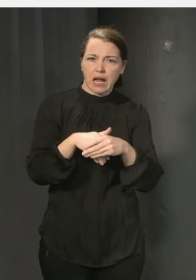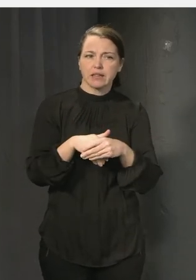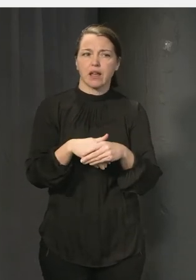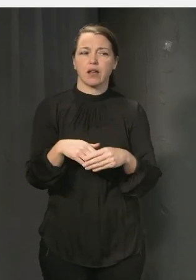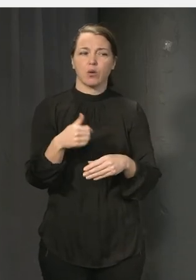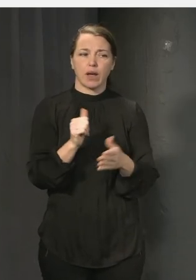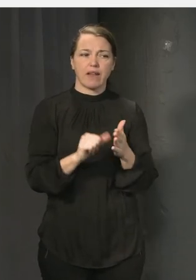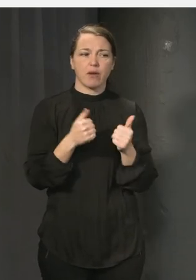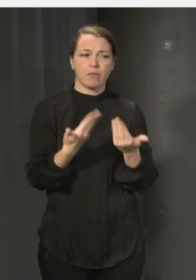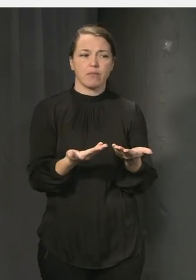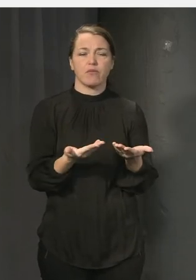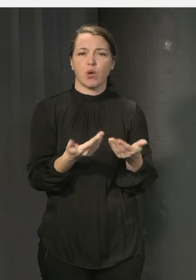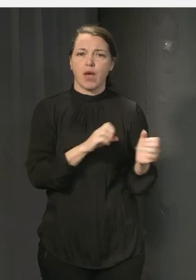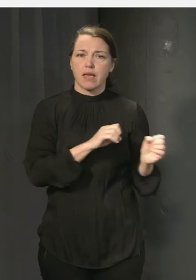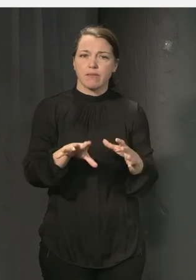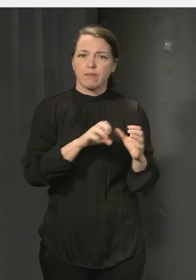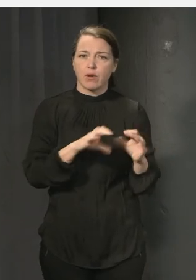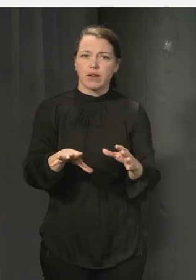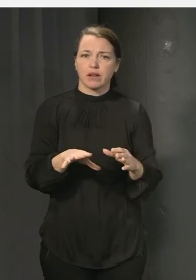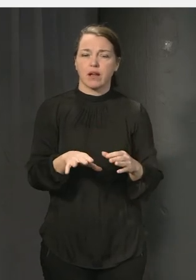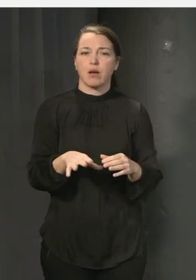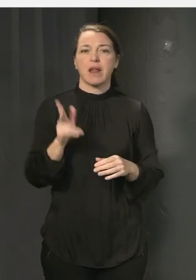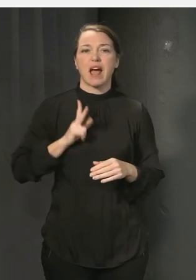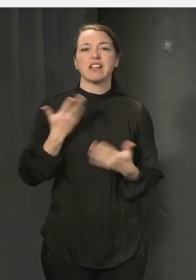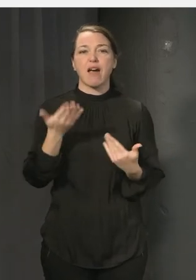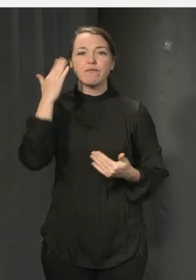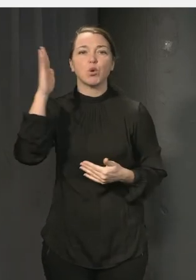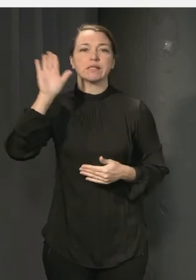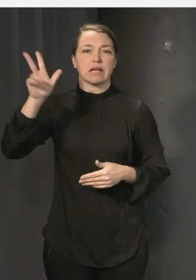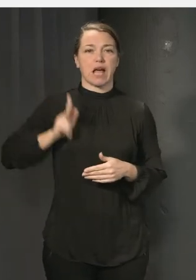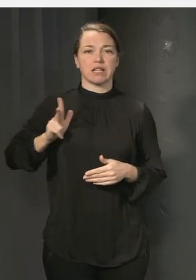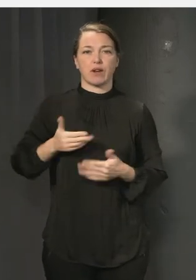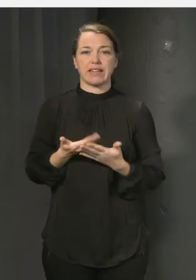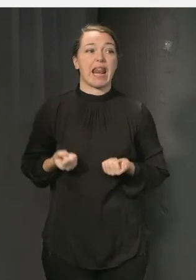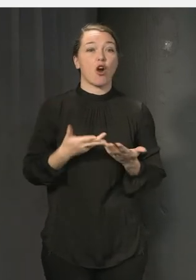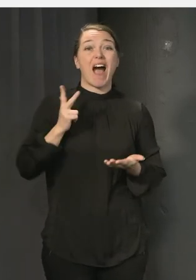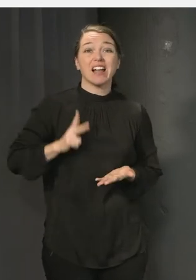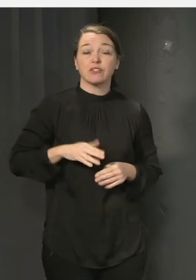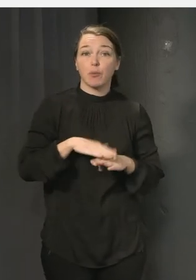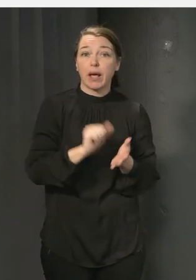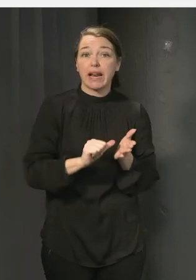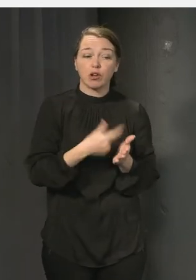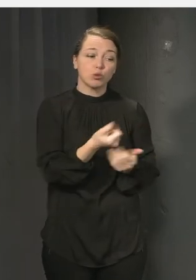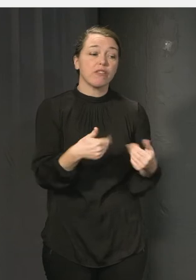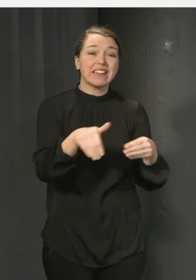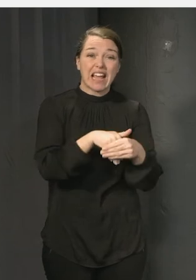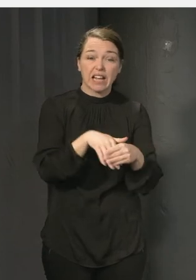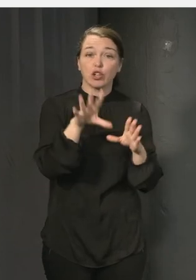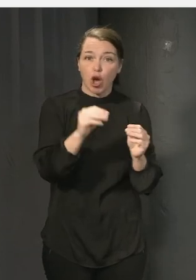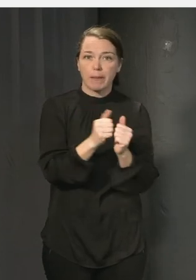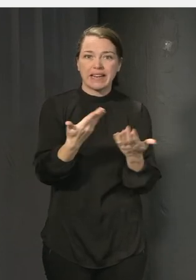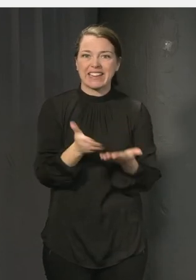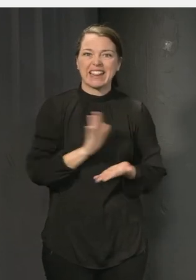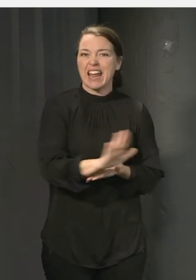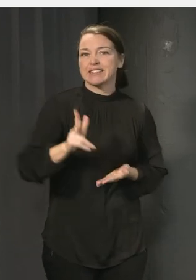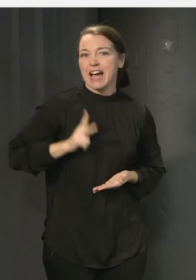måste ju ändå hela tiden ligga på de vuxna. Man kan inte lägga över ansvaret på eleverna bara för att de förväntas vara delaktiga. Så det där är